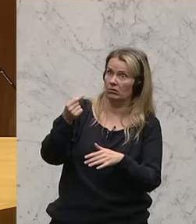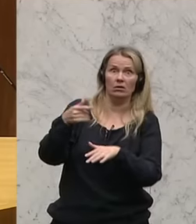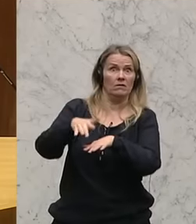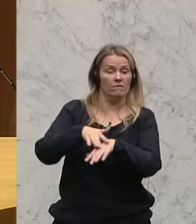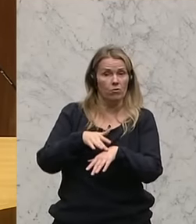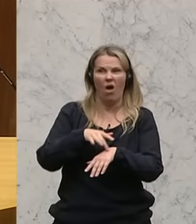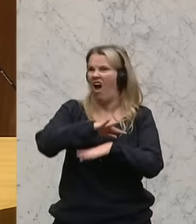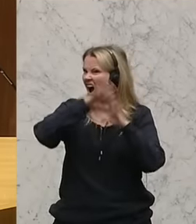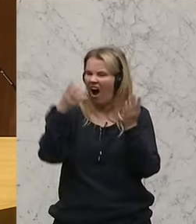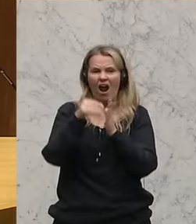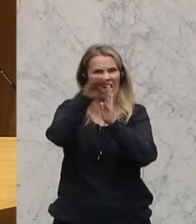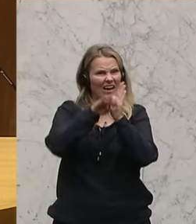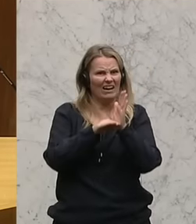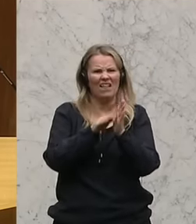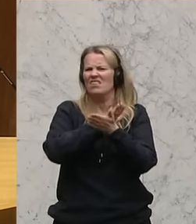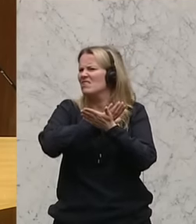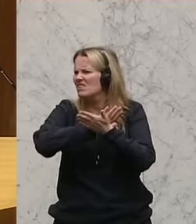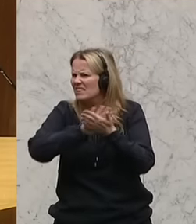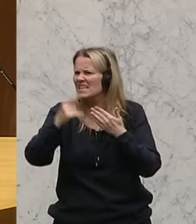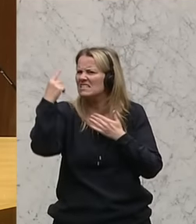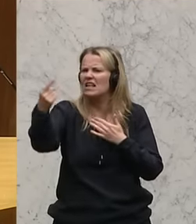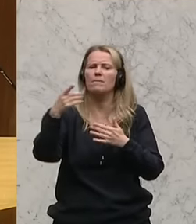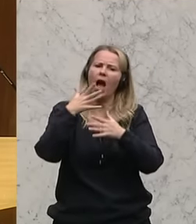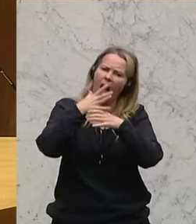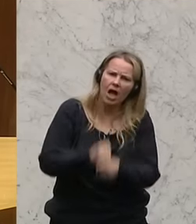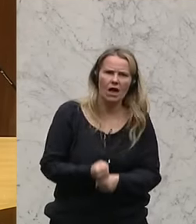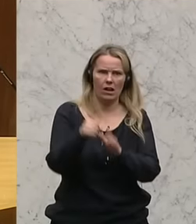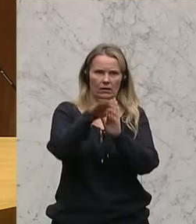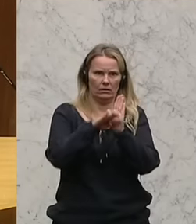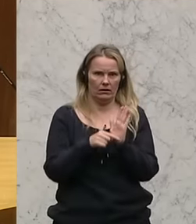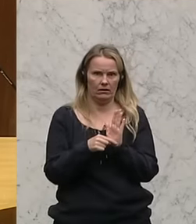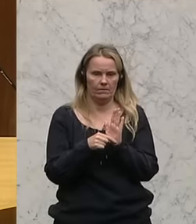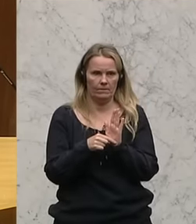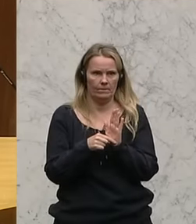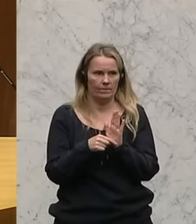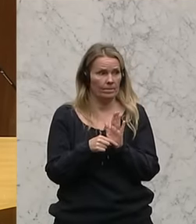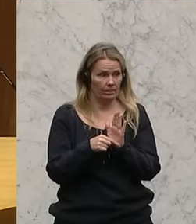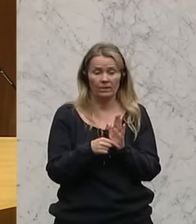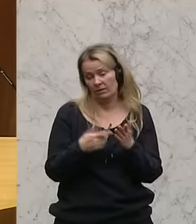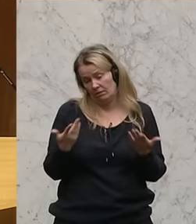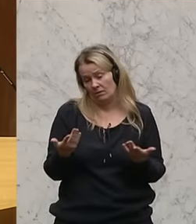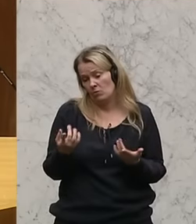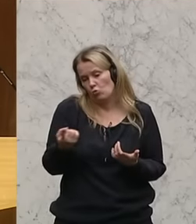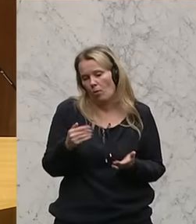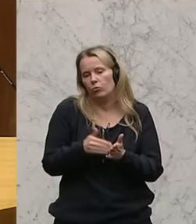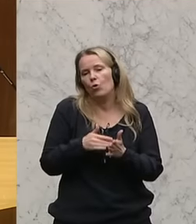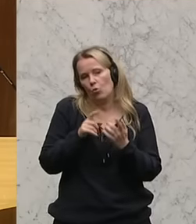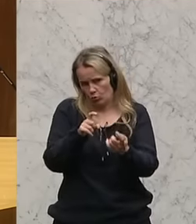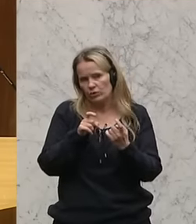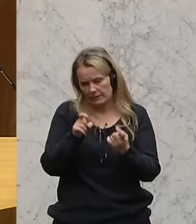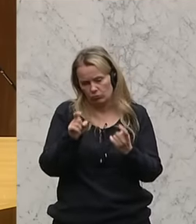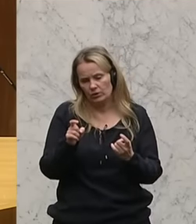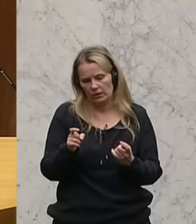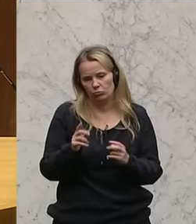dass alle Regeln, die gegeben sind, niemals durch euch zur Anwendung gebracht wurden. Ja, und darüber werden wir uns aber noch im Detail dann